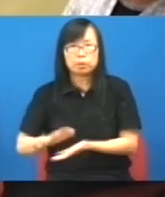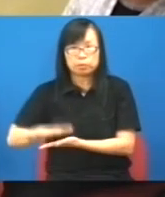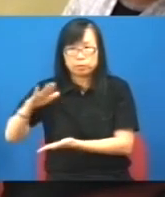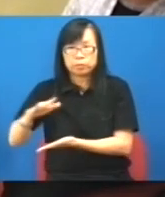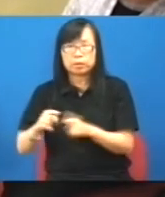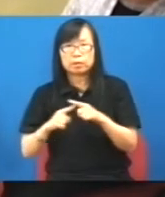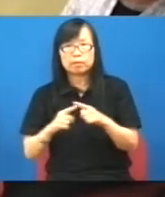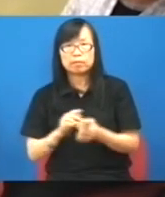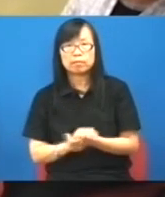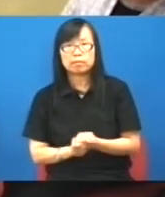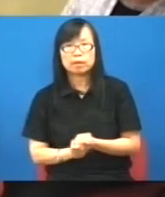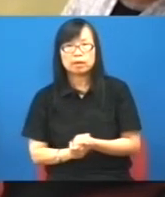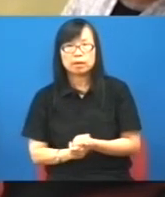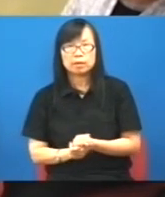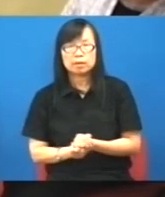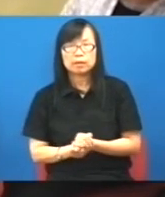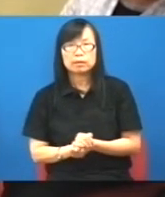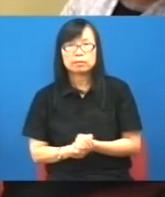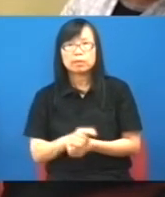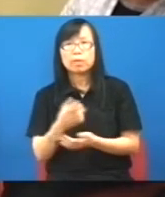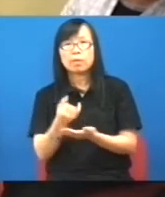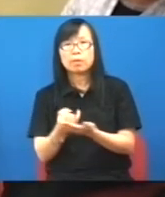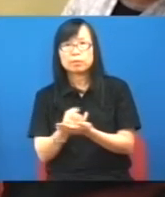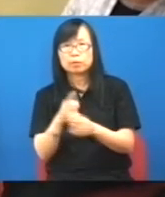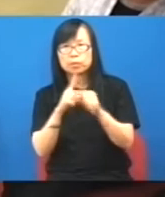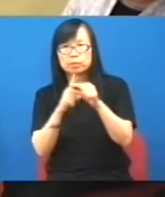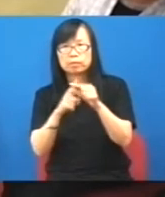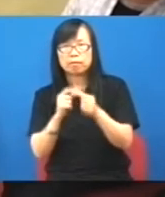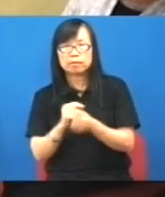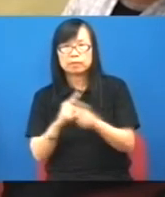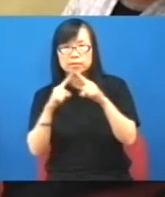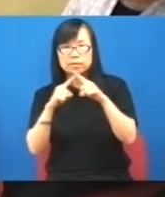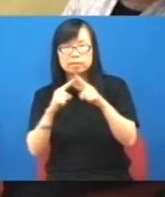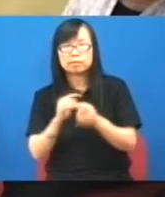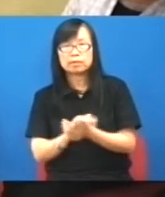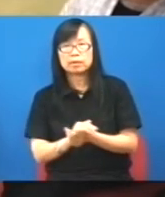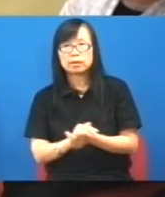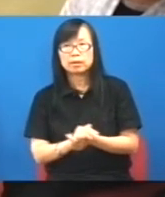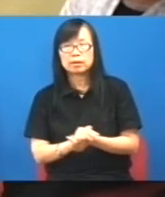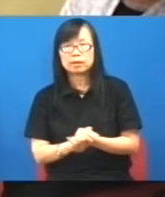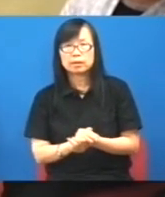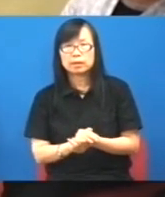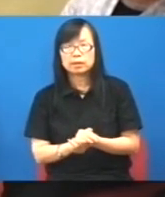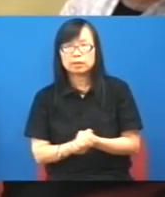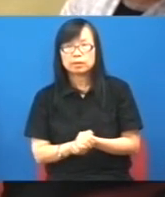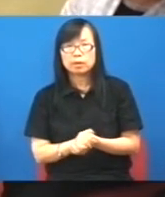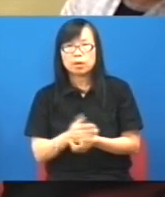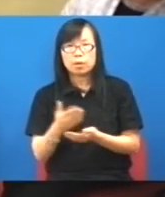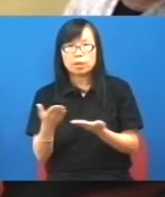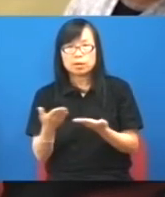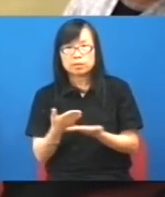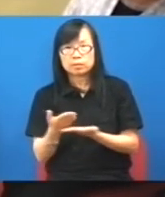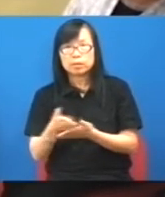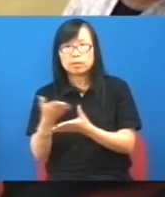我主張這樣派一定要審查說什麼中產階級你不覺得為了免除